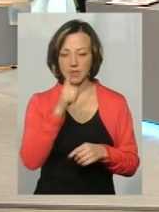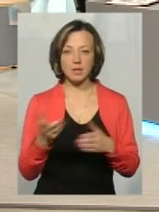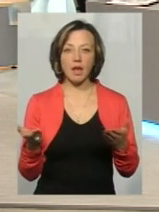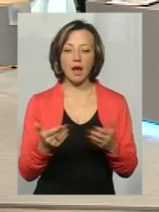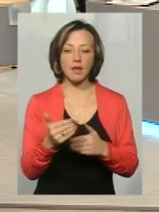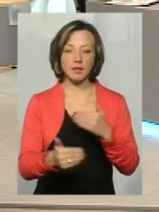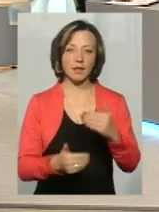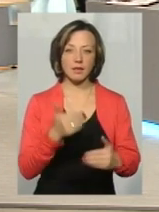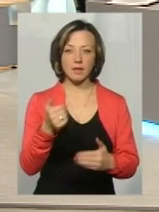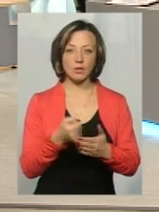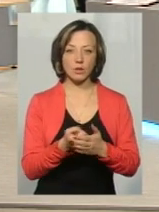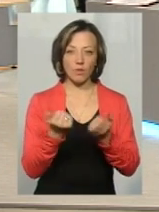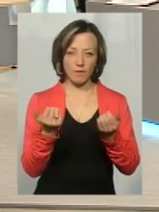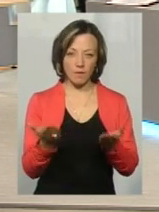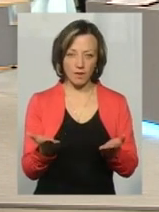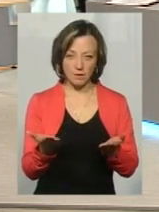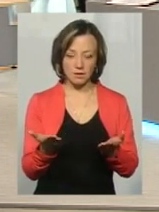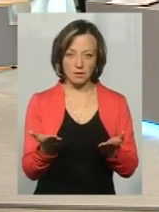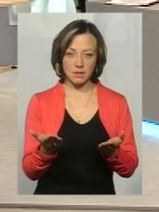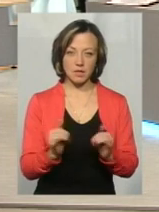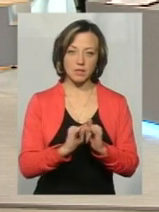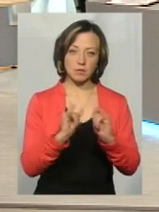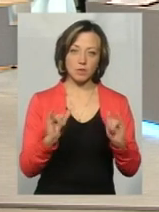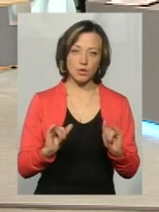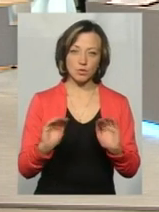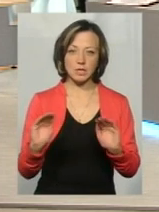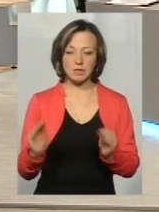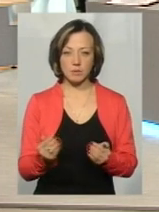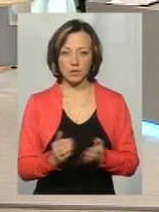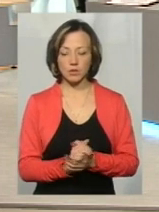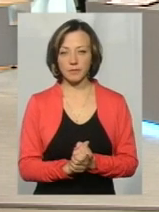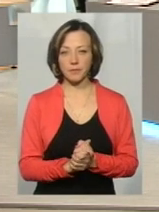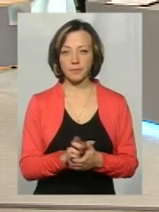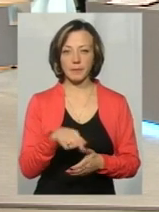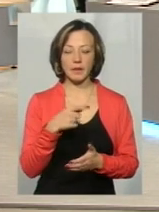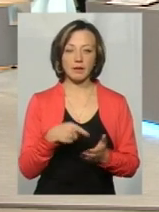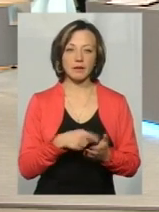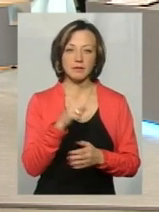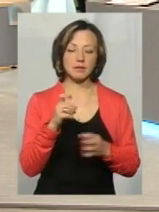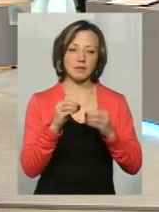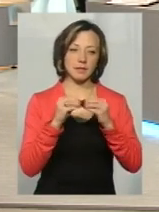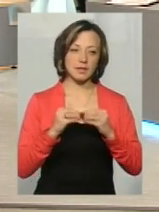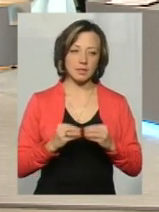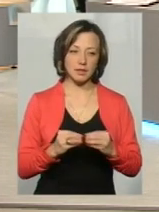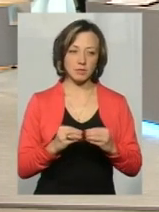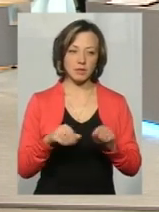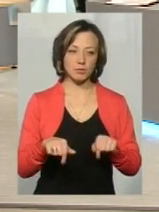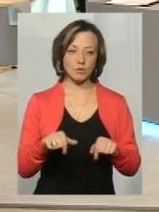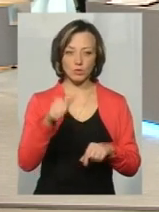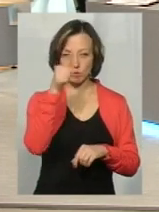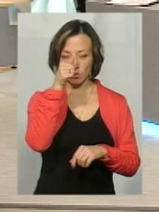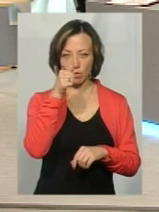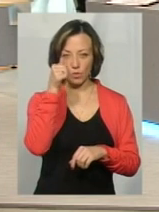тенденції, мабуть, до вас, пане Ігорію, ви побачили, збільшуються, зменшуються? За 10 місяців поточного року спостерігається сумна